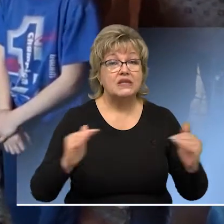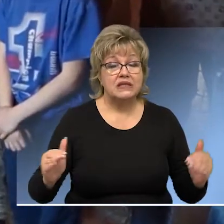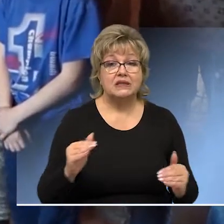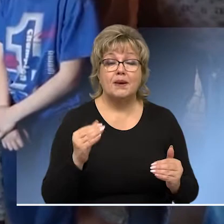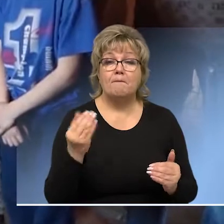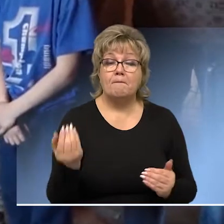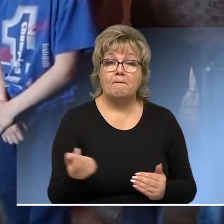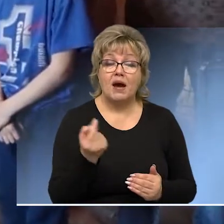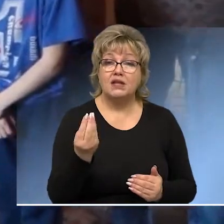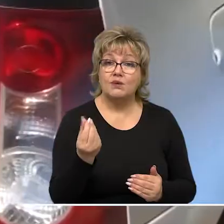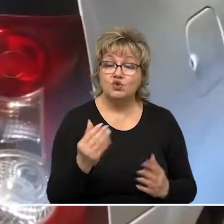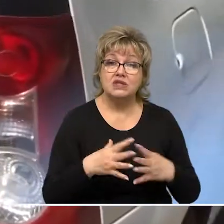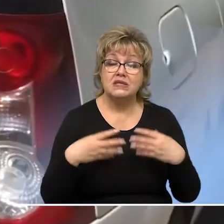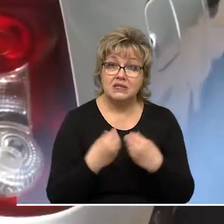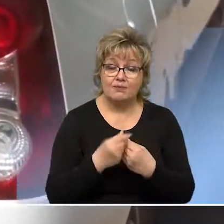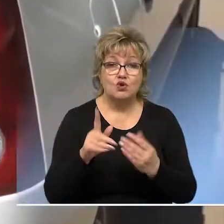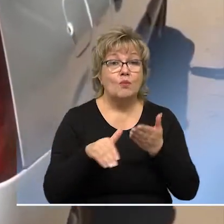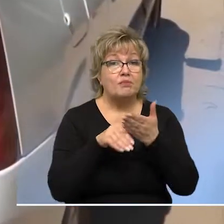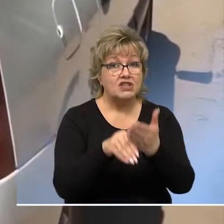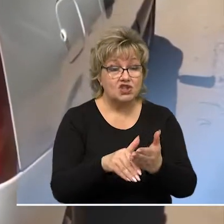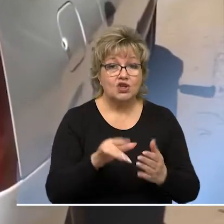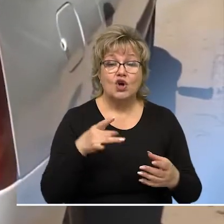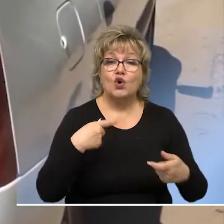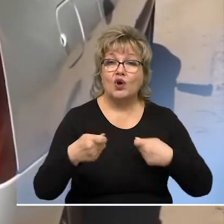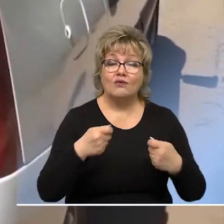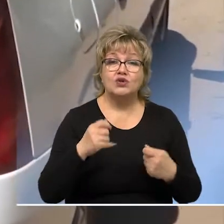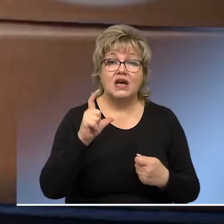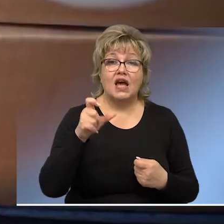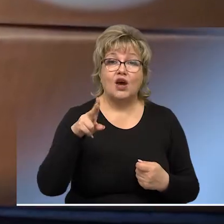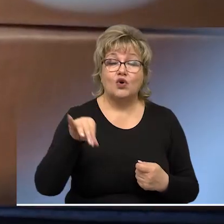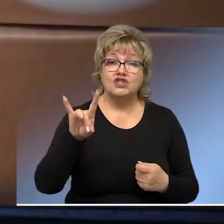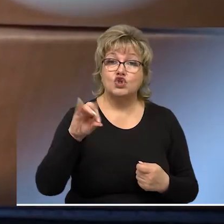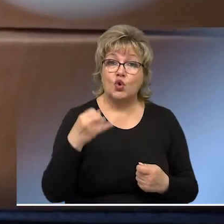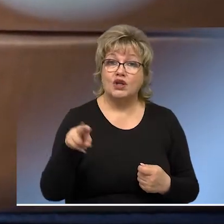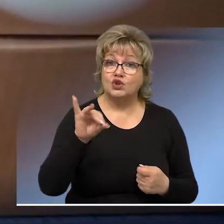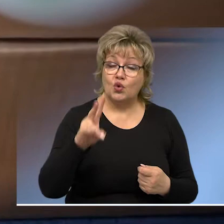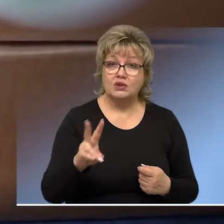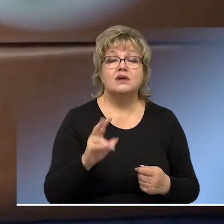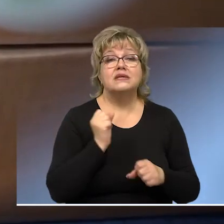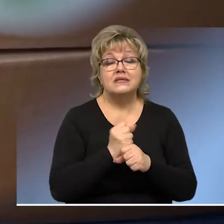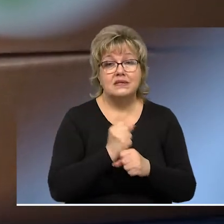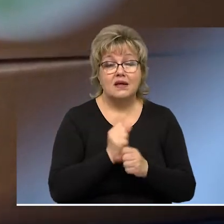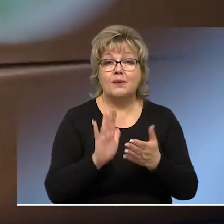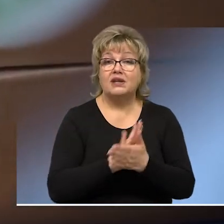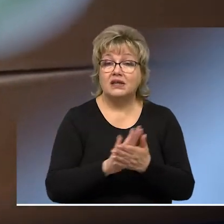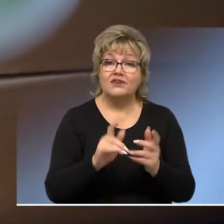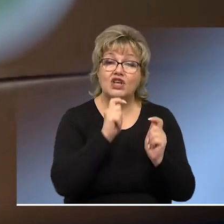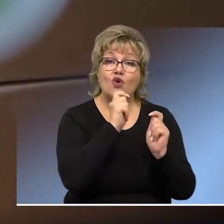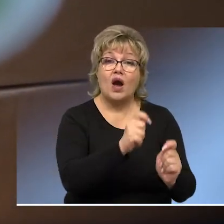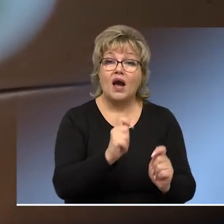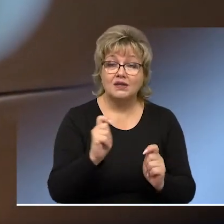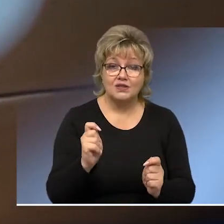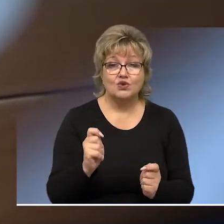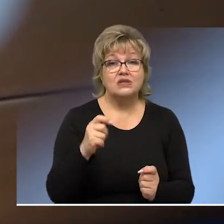многодетные и малоимущие семьи. Чтобы поддержать таких дончан, руководство предприятия «Экостройдон» инициировало благотворительную акцию,